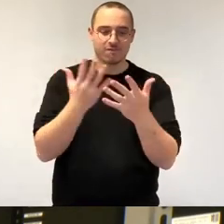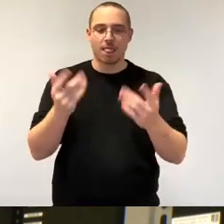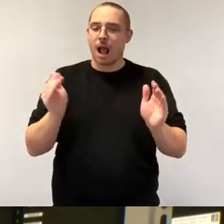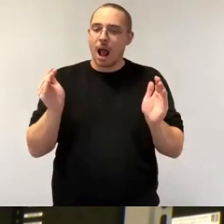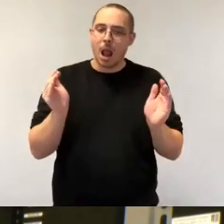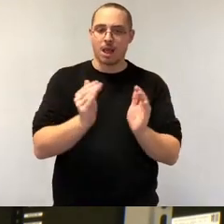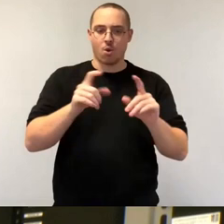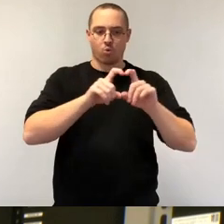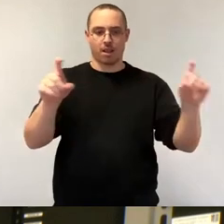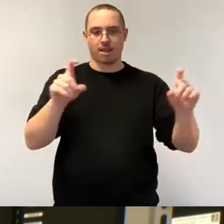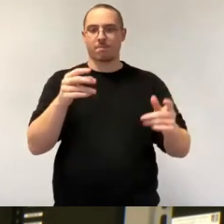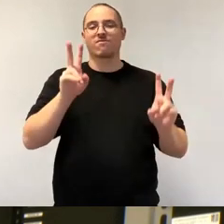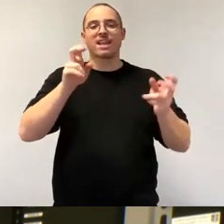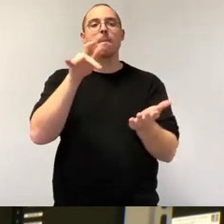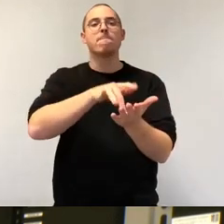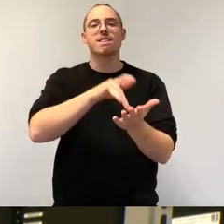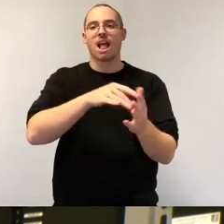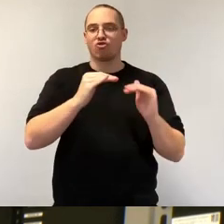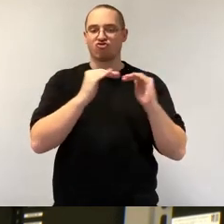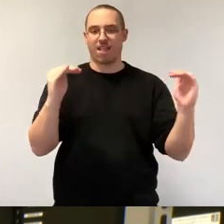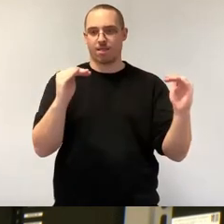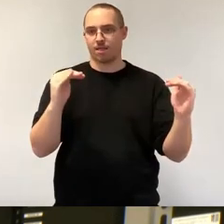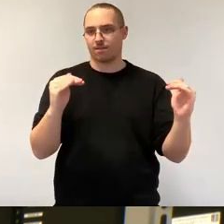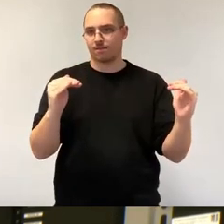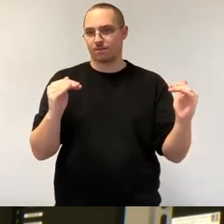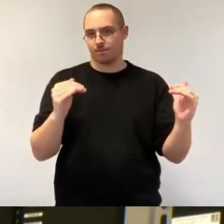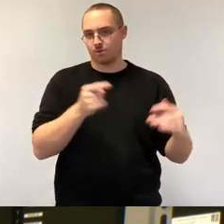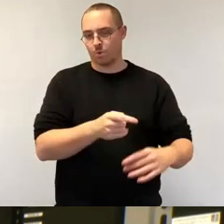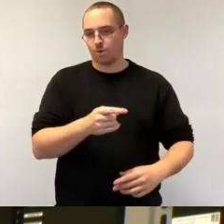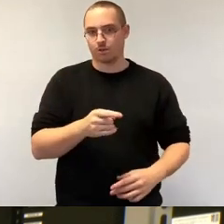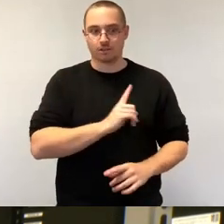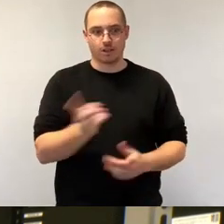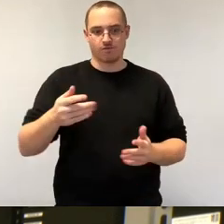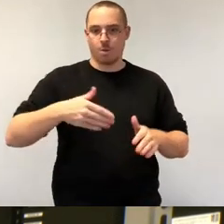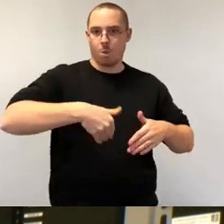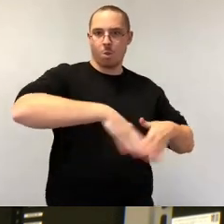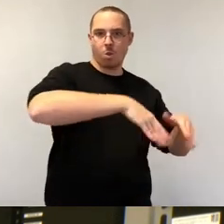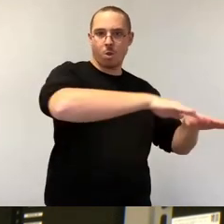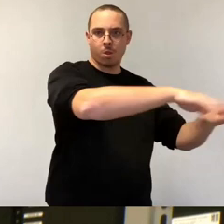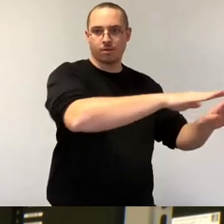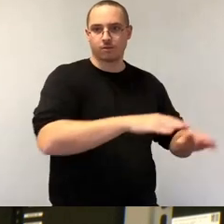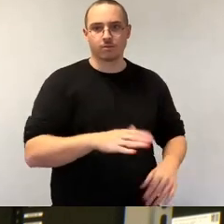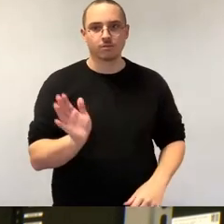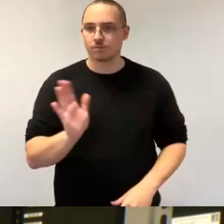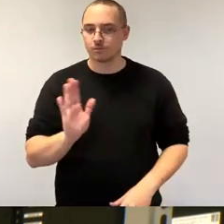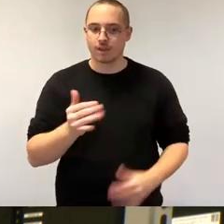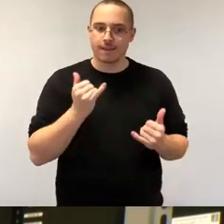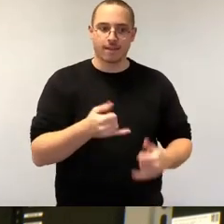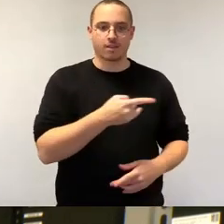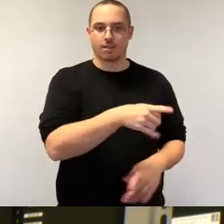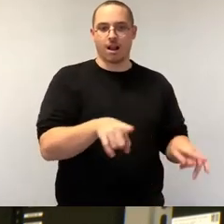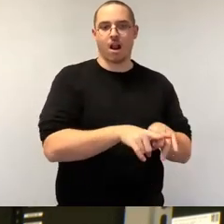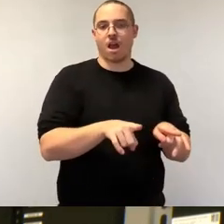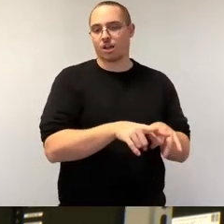ortsansässig sind, nicht vergessen. Die haben die gleiche Behandlung verdient, wie wir sie jetzt den Investoren